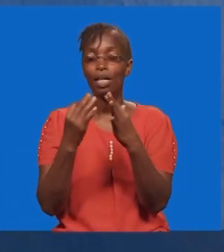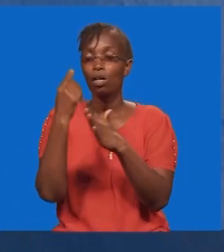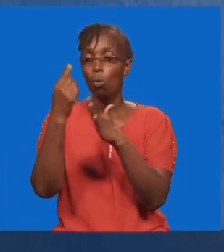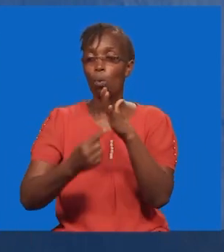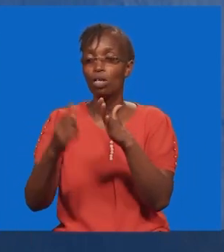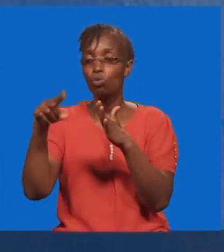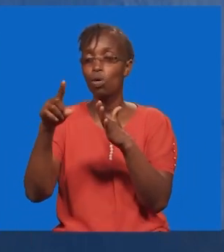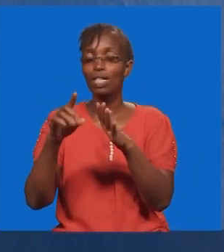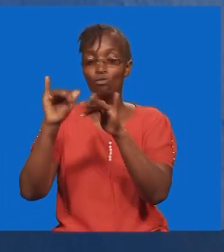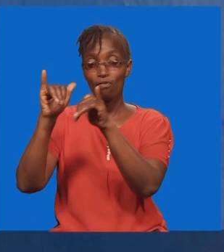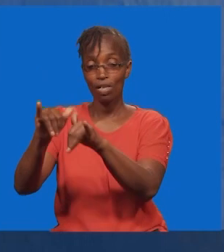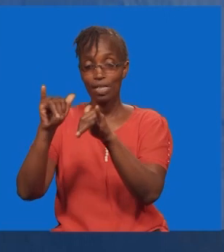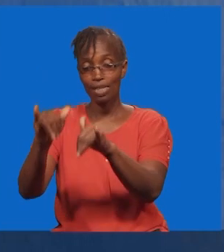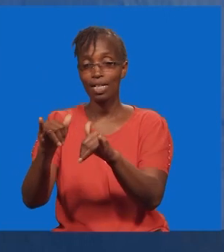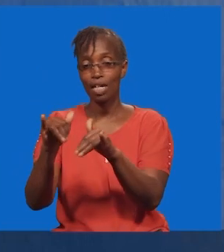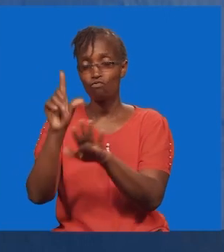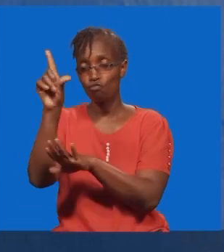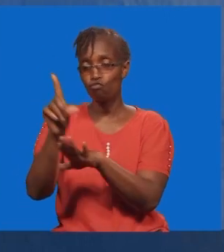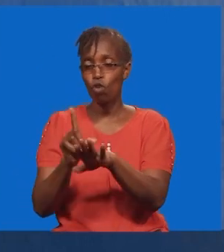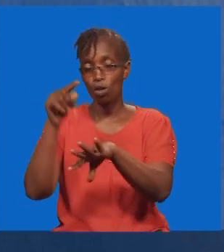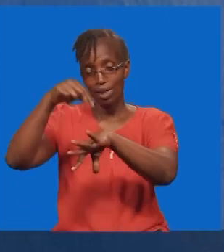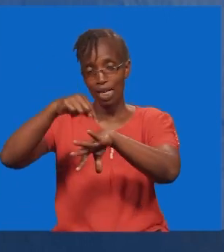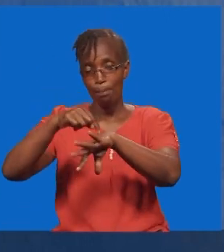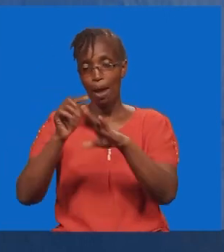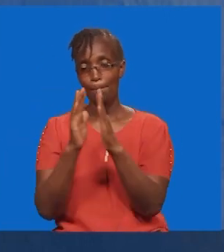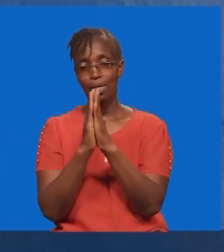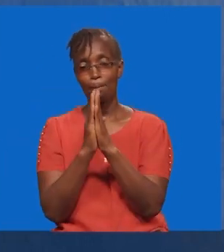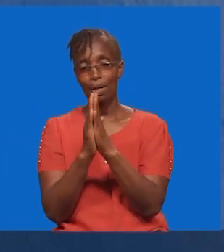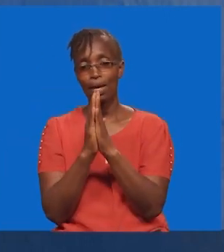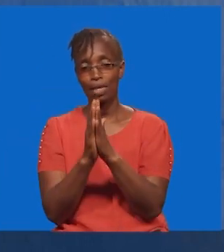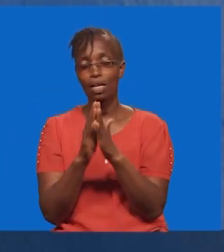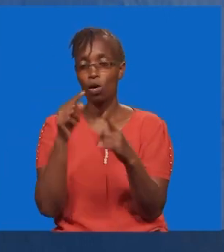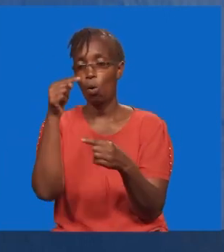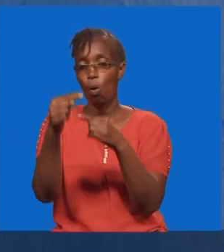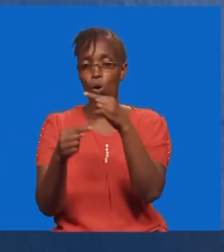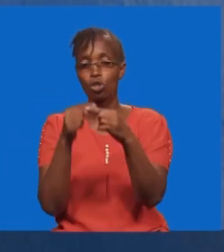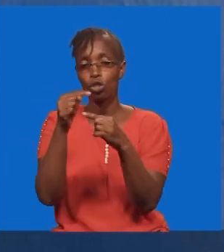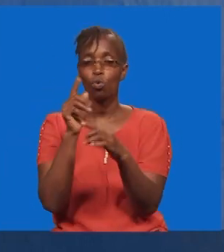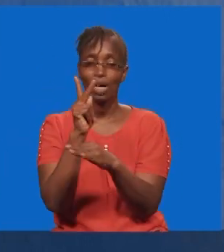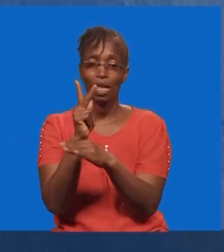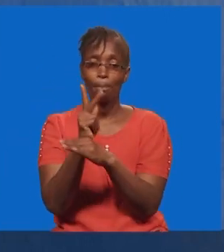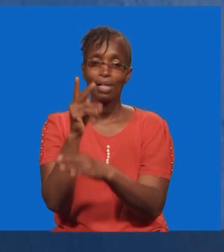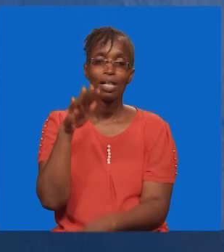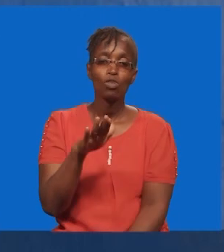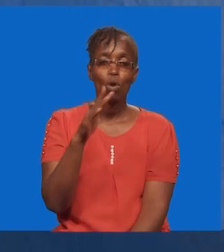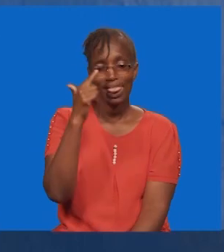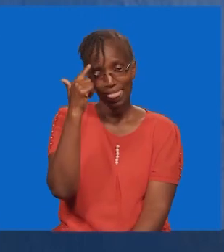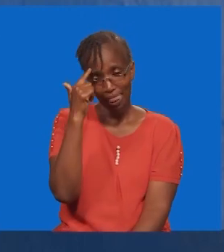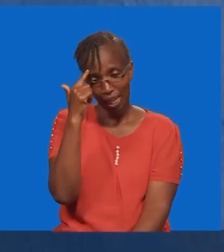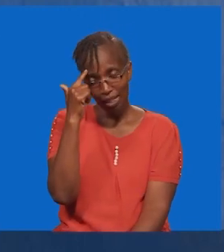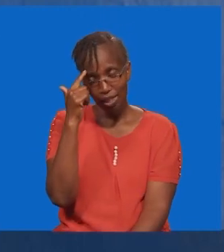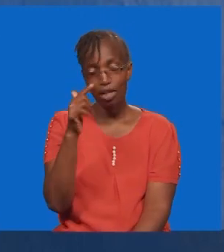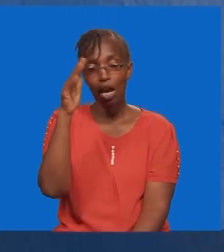ambacho umekaa sana na umekua uki muomba. Endelea na kuweka mawazo yako kwake.